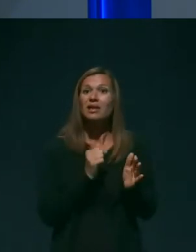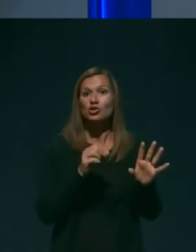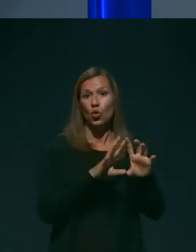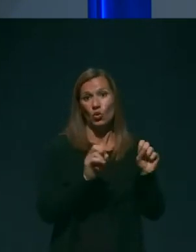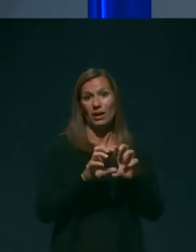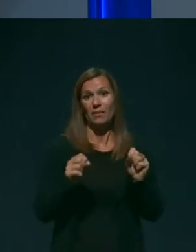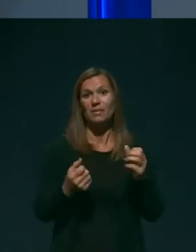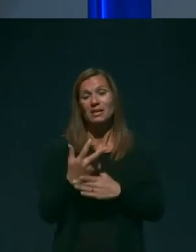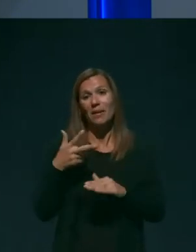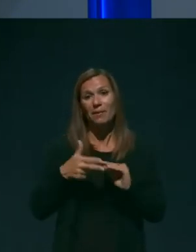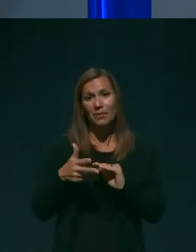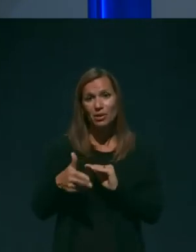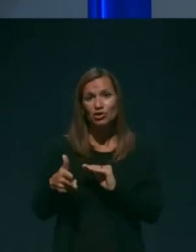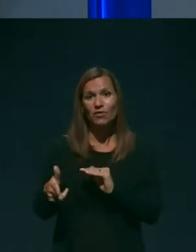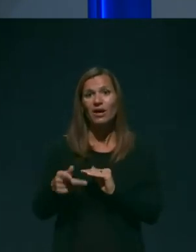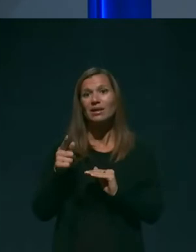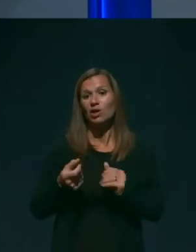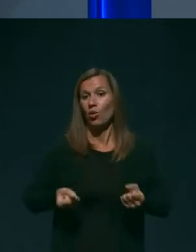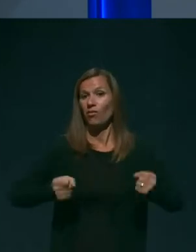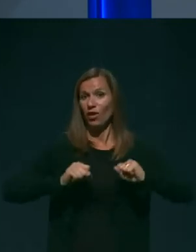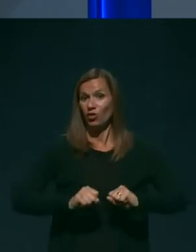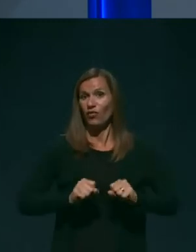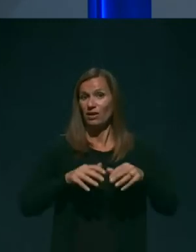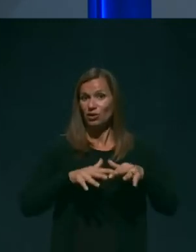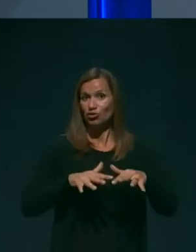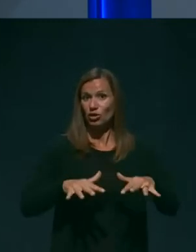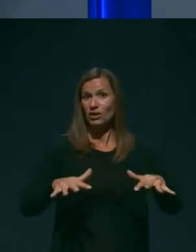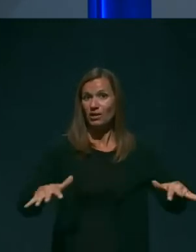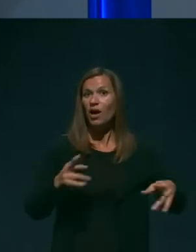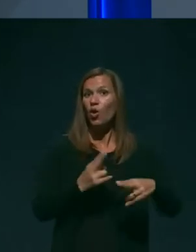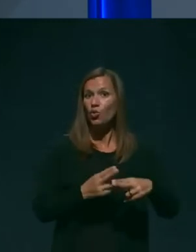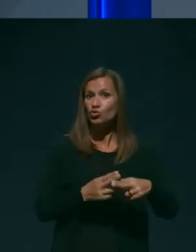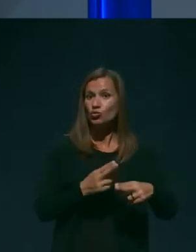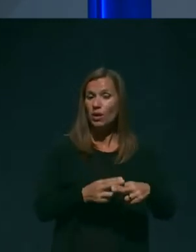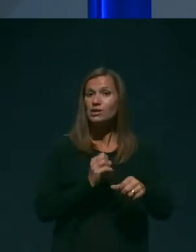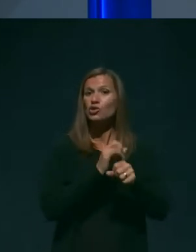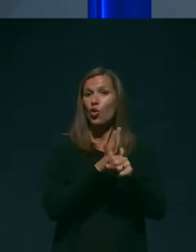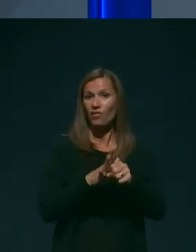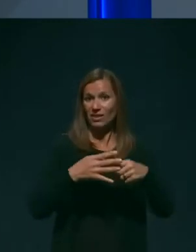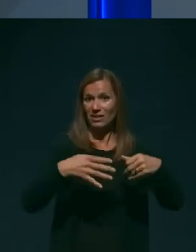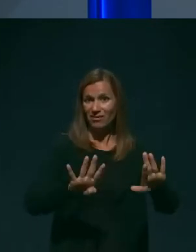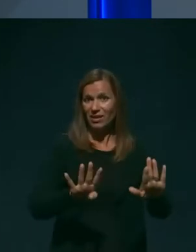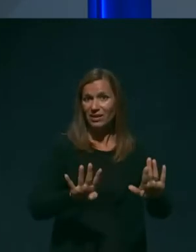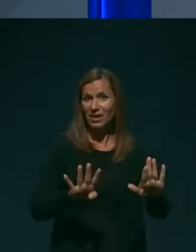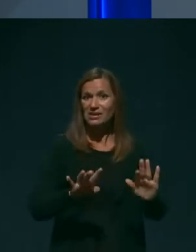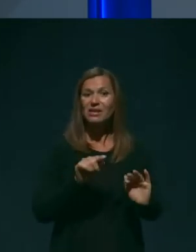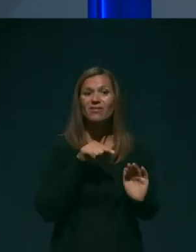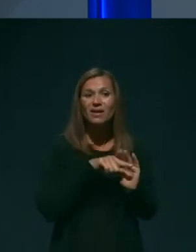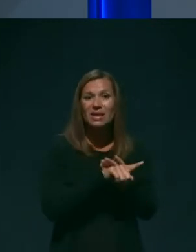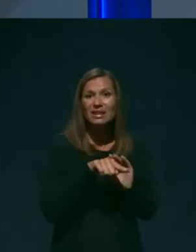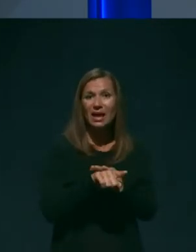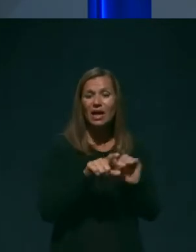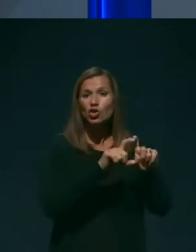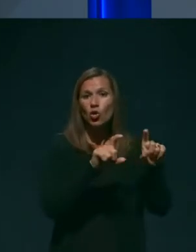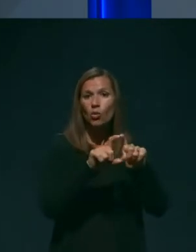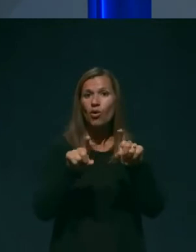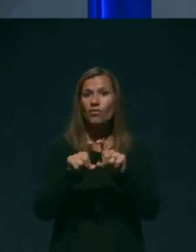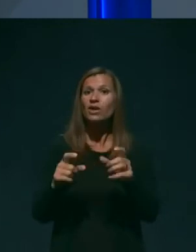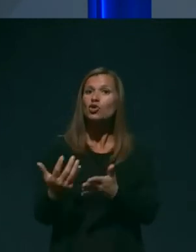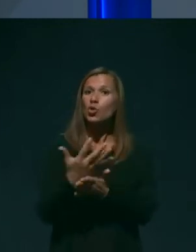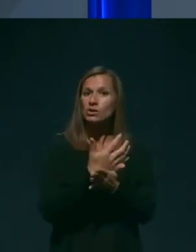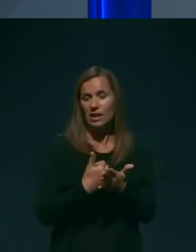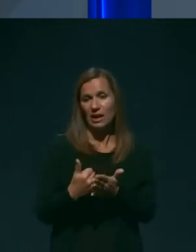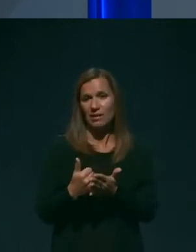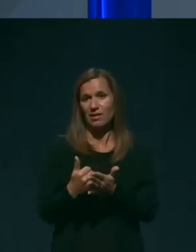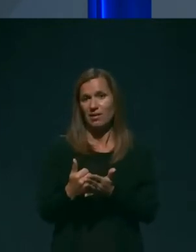preprečevanje in obvladovanje širenja okušbe z virusom COVID-19 v teh domovih dosegli svoj namen.